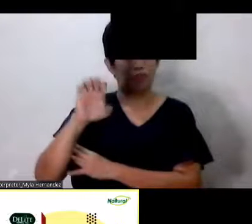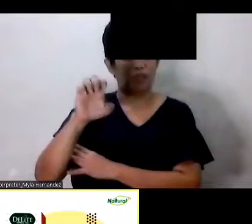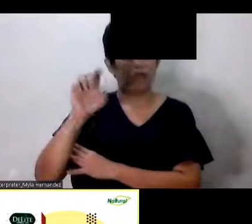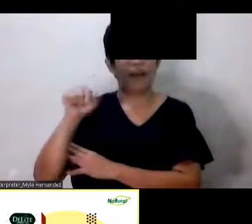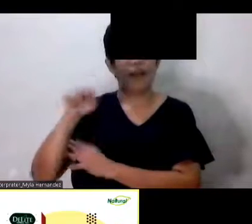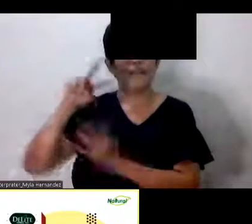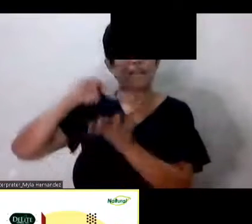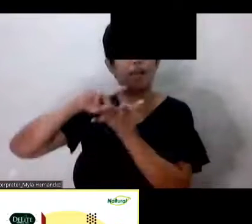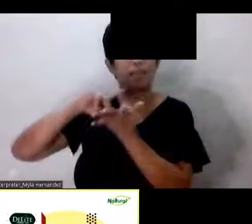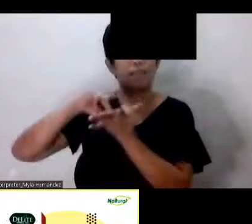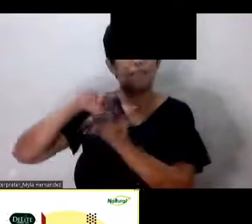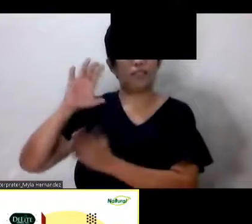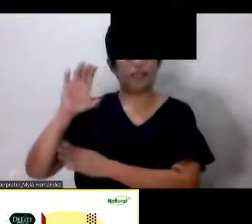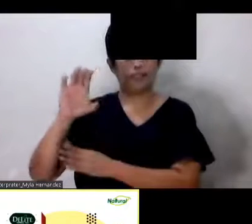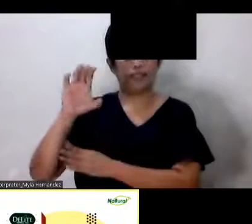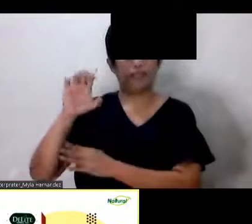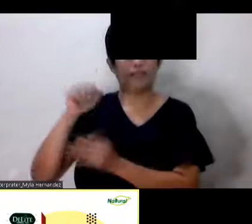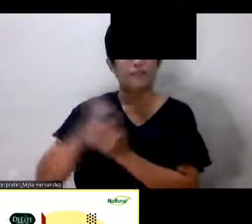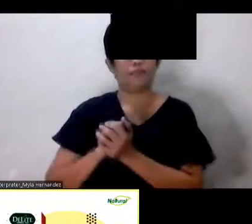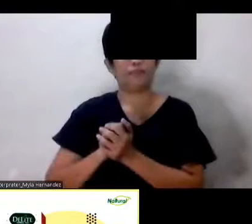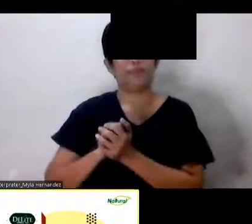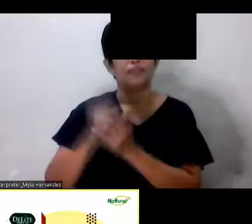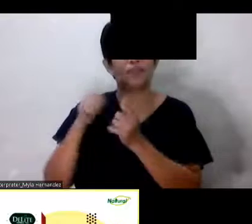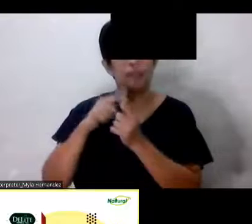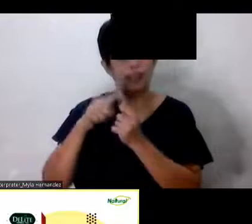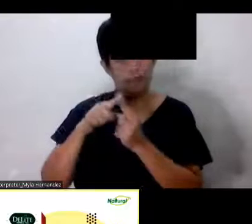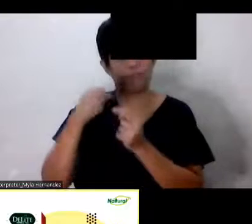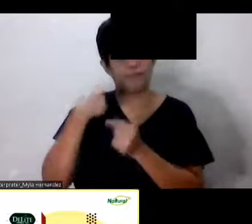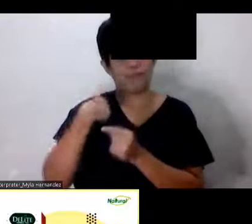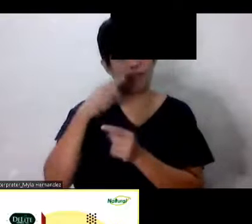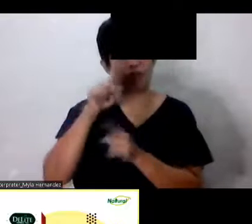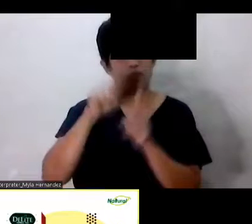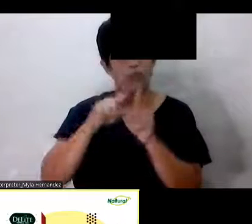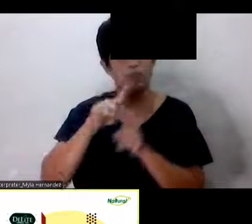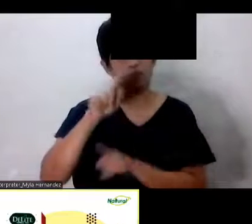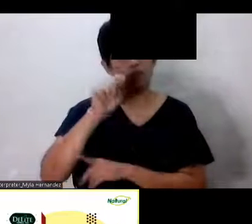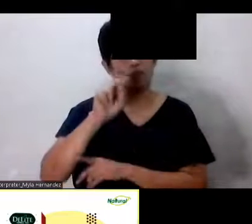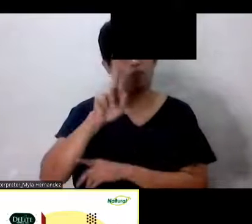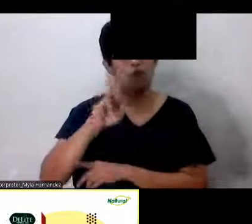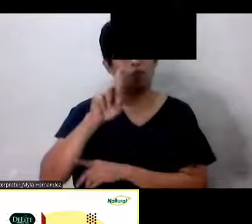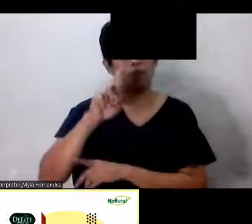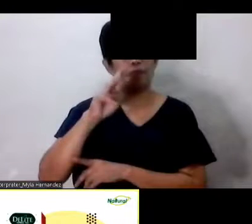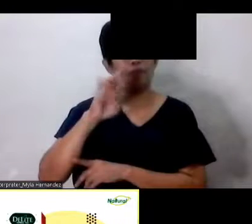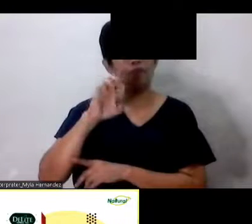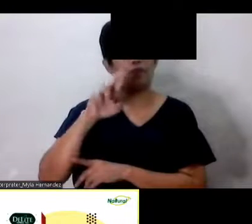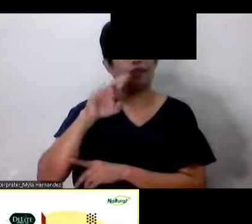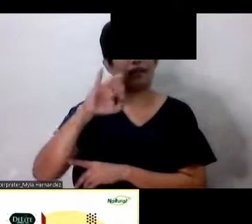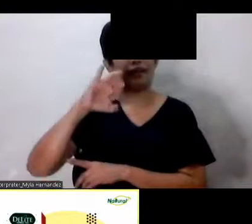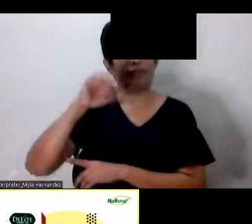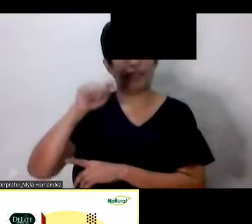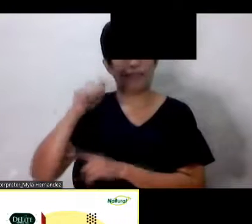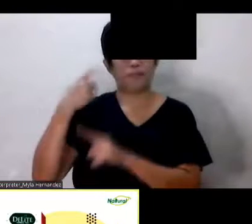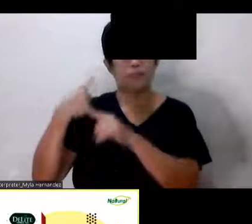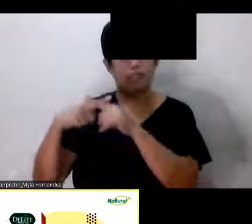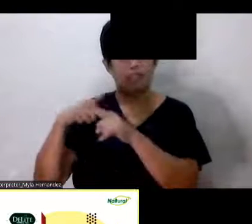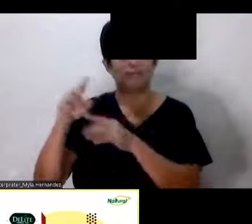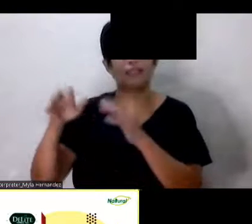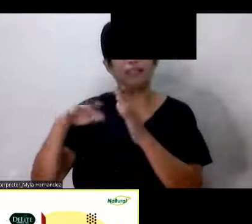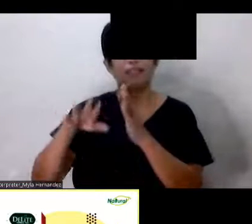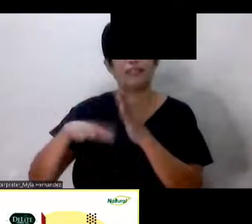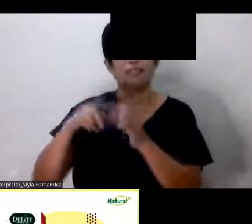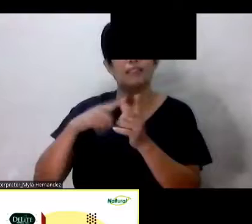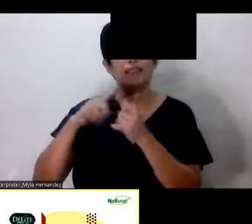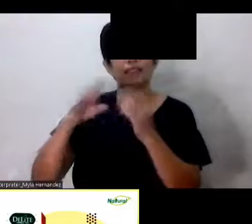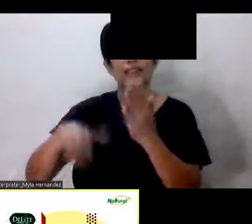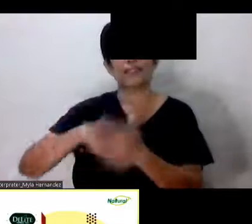Okay? Then nag-turmeric cup plus ako then I went to bed the next morning wala